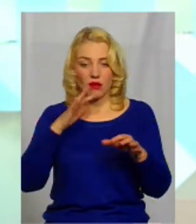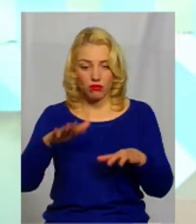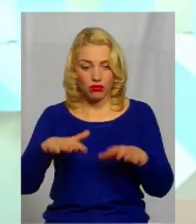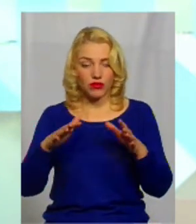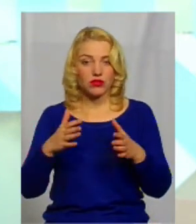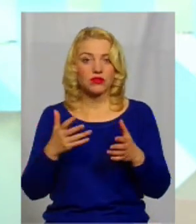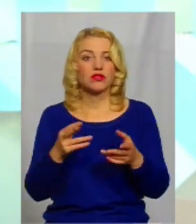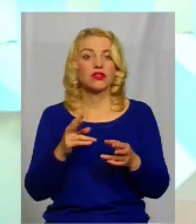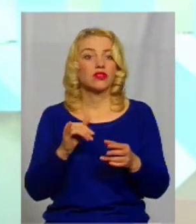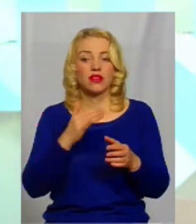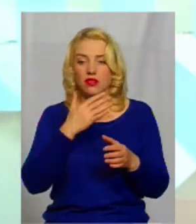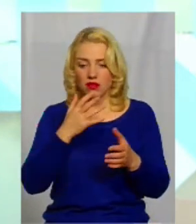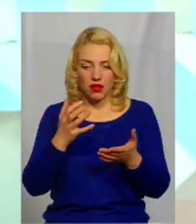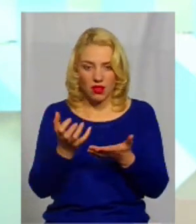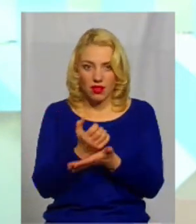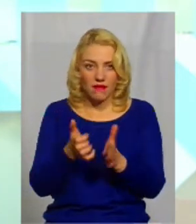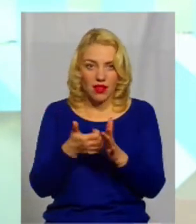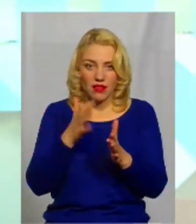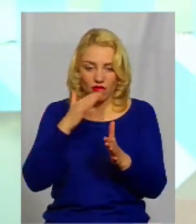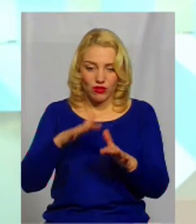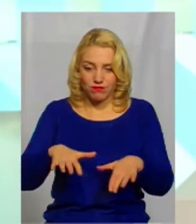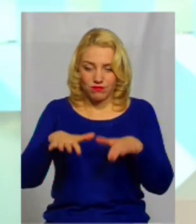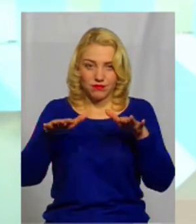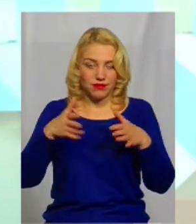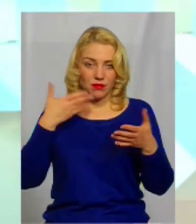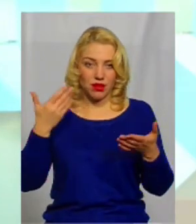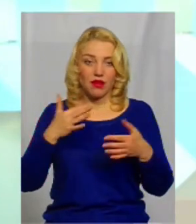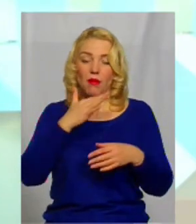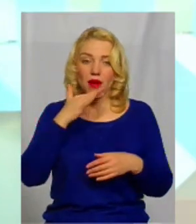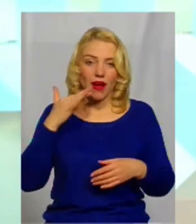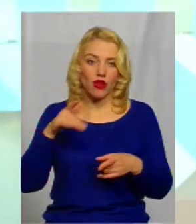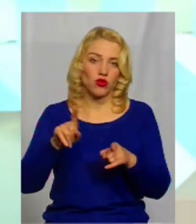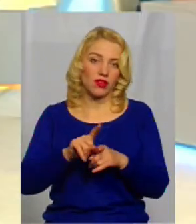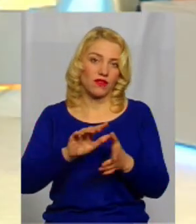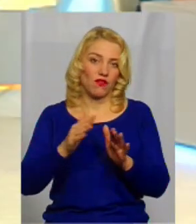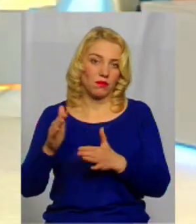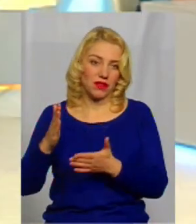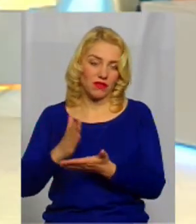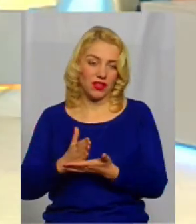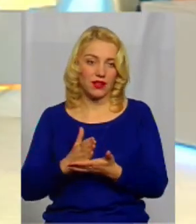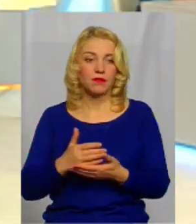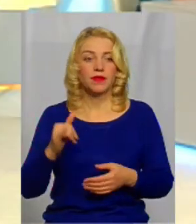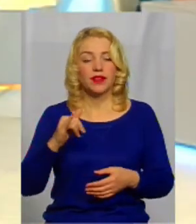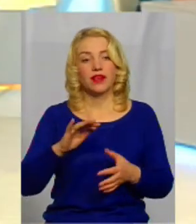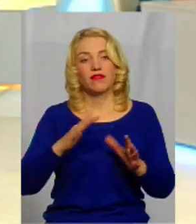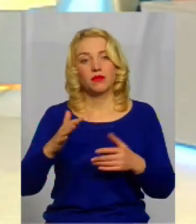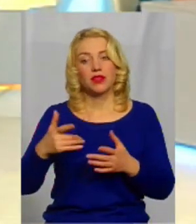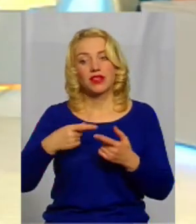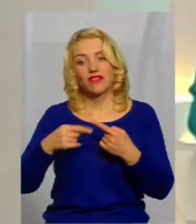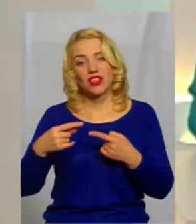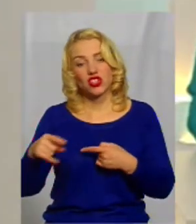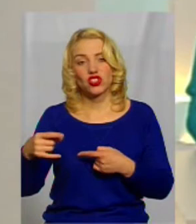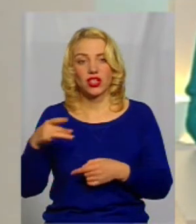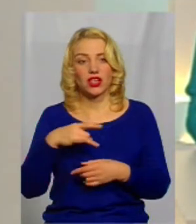води. І не набрали люди воду. Багато таких випадків є. Тобто і випадки, і в інших районах